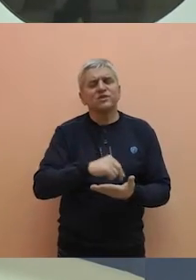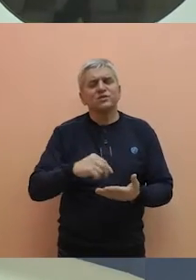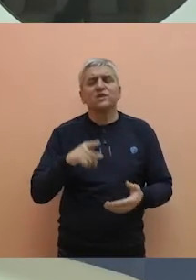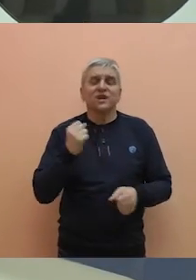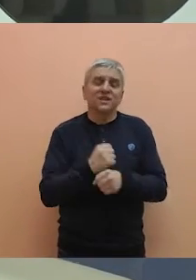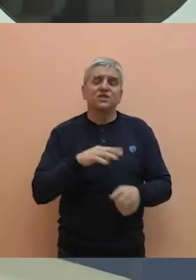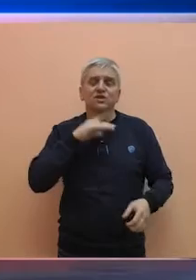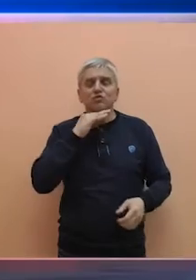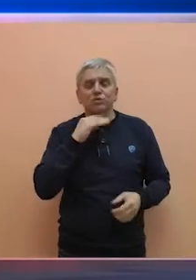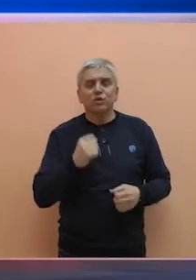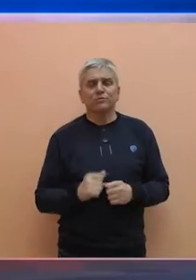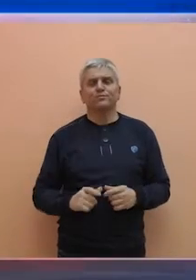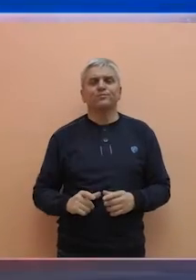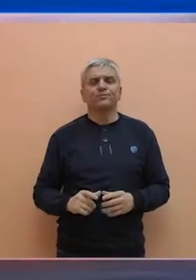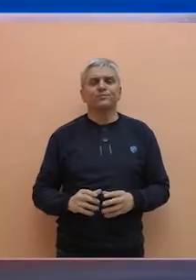šalterima, radit će i subotu.